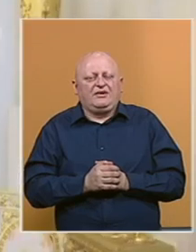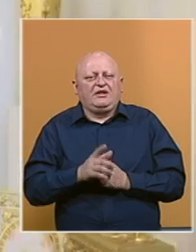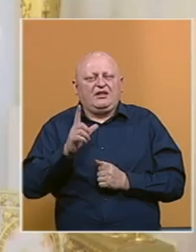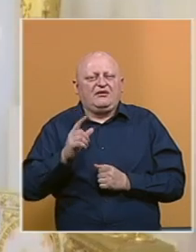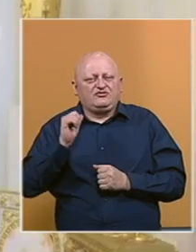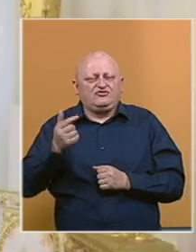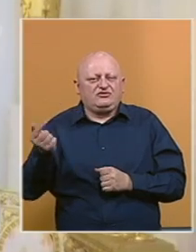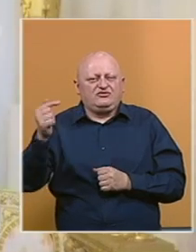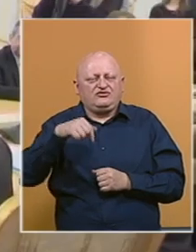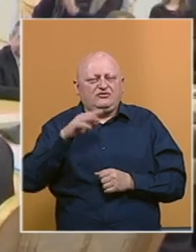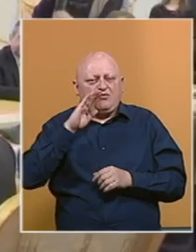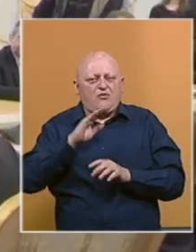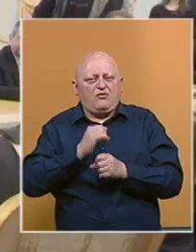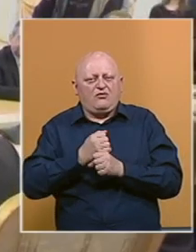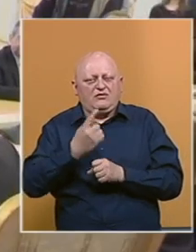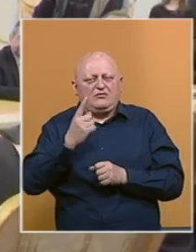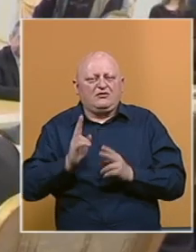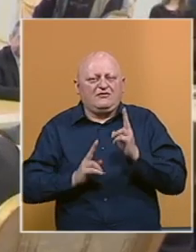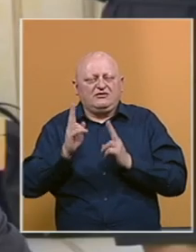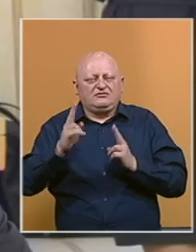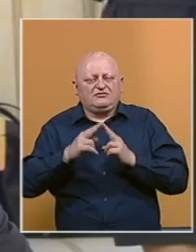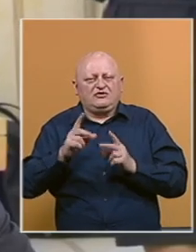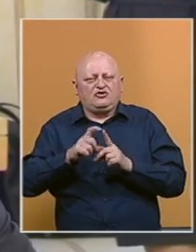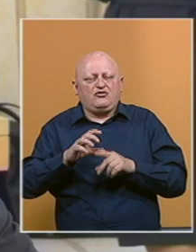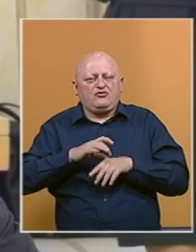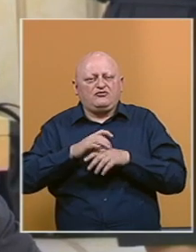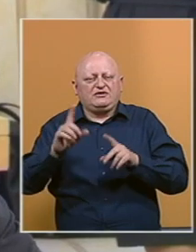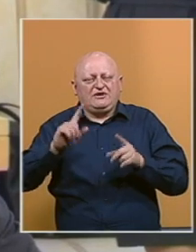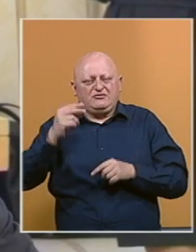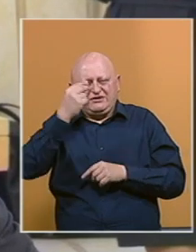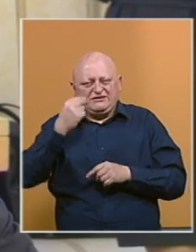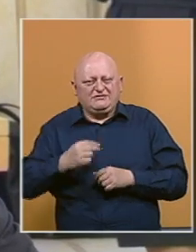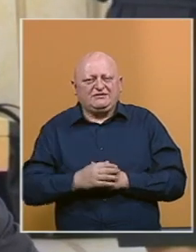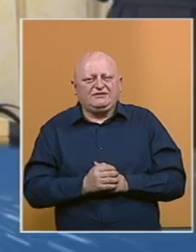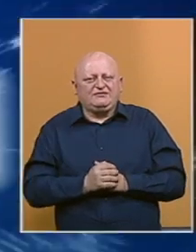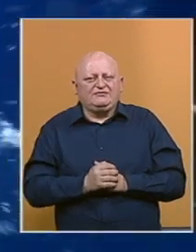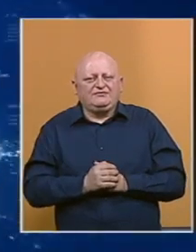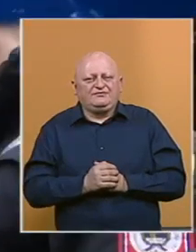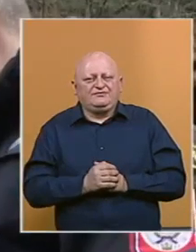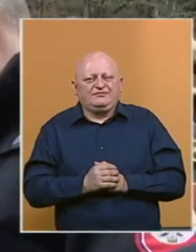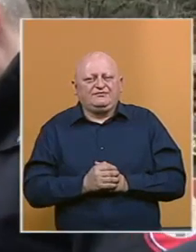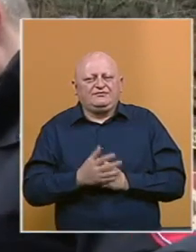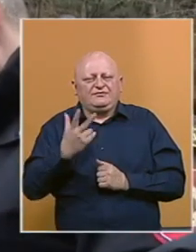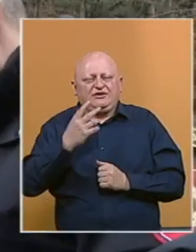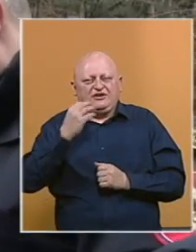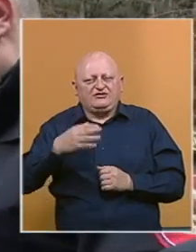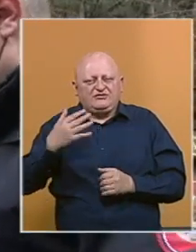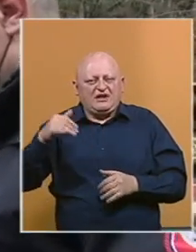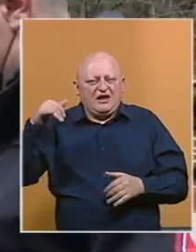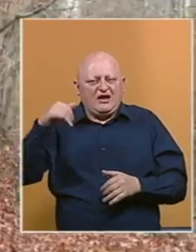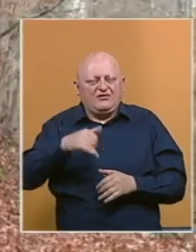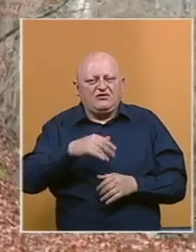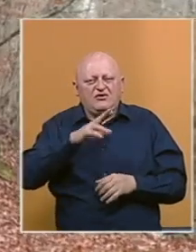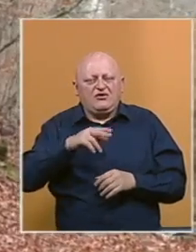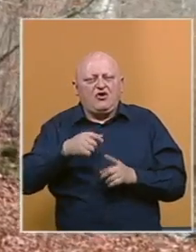Lavrov sutra stiže u BiH, prvo sastanak sa Dodikom i rukovodstvom Republike Srpske. Treći dan nakon pada aviona